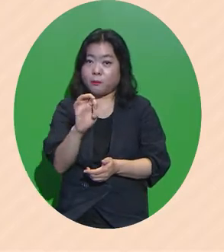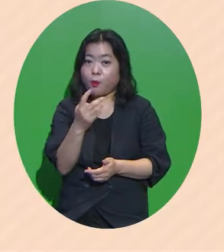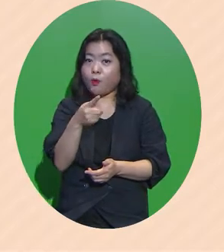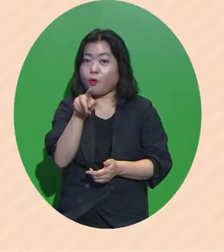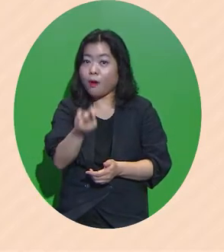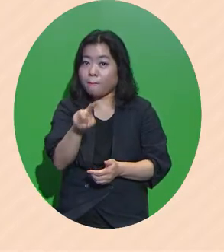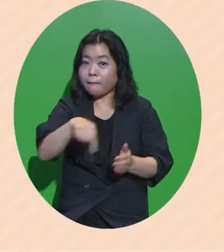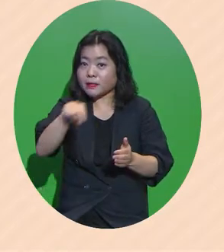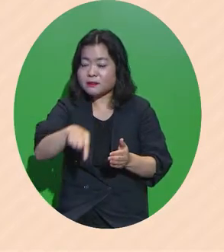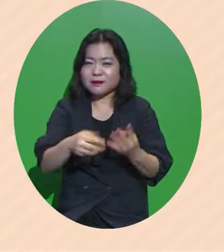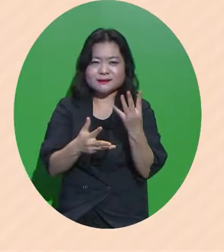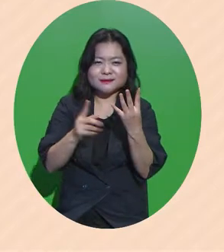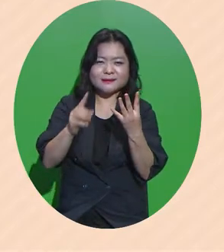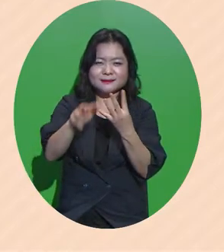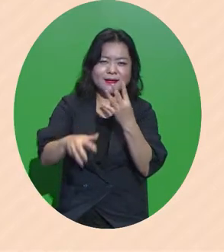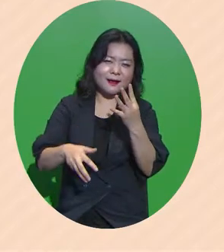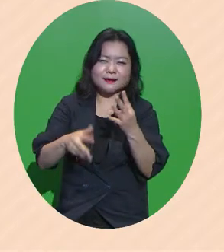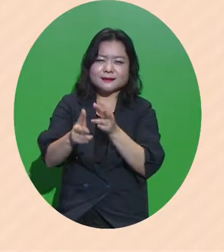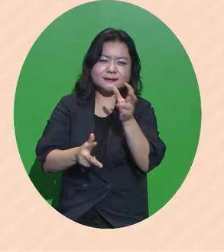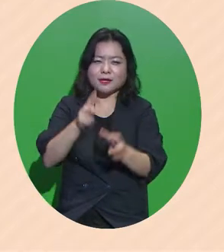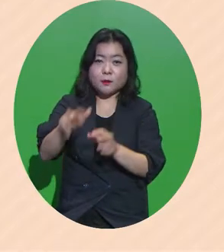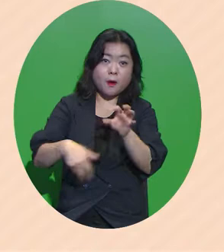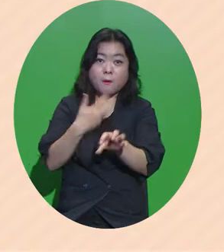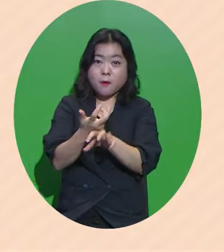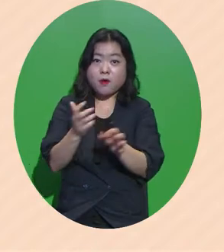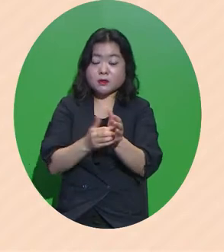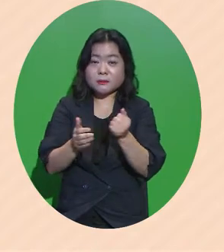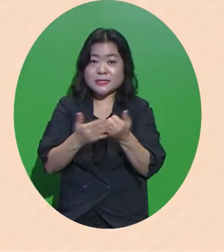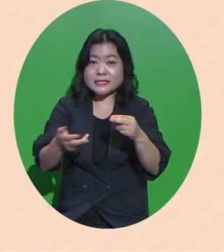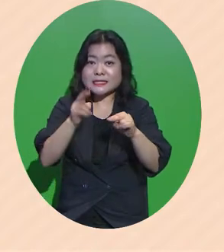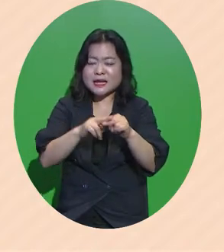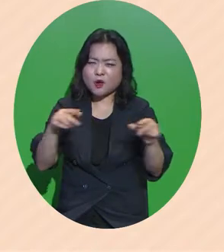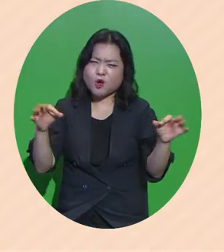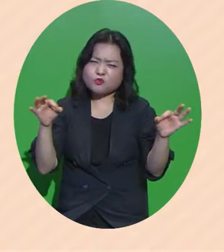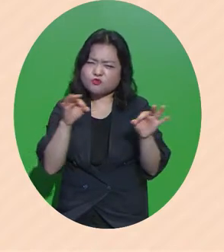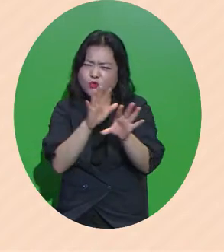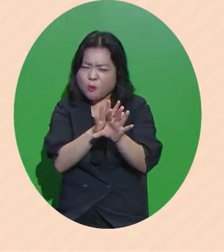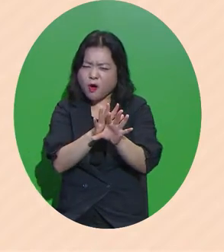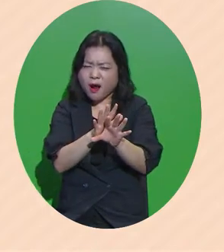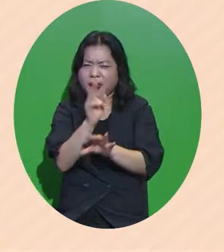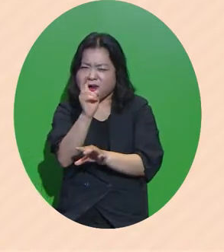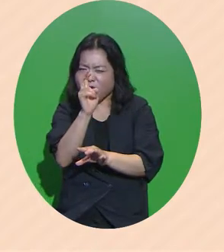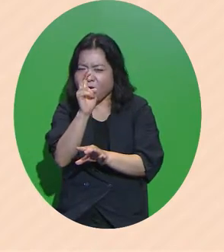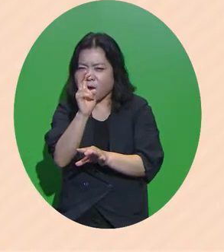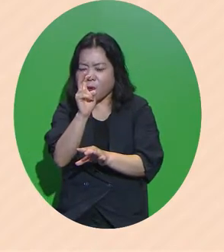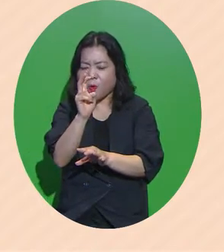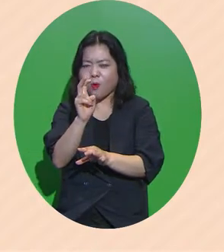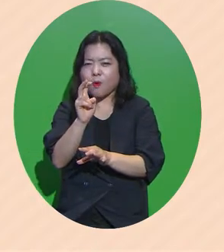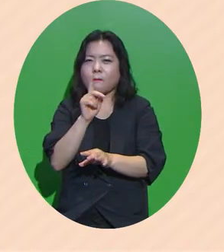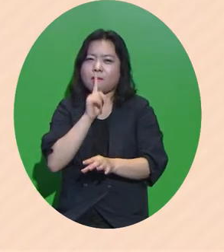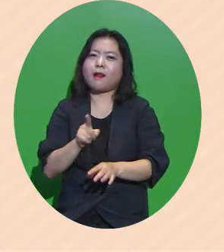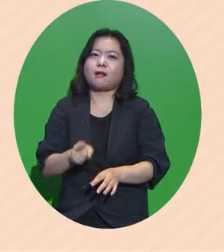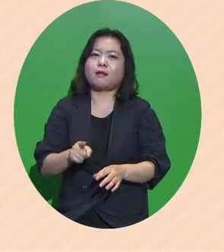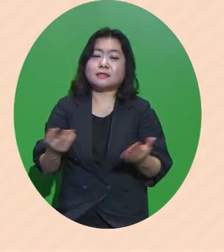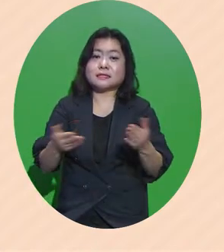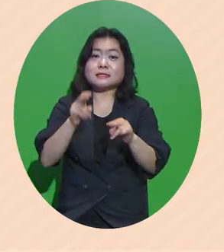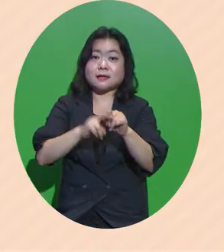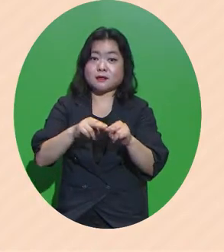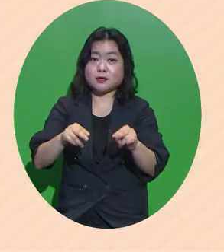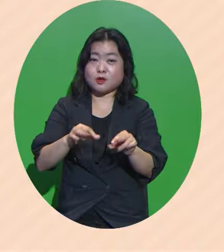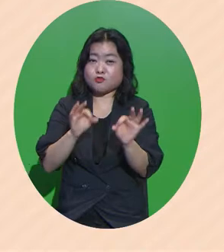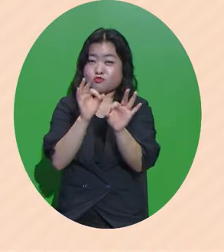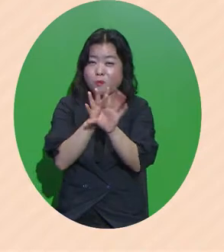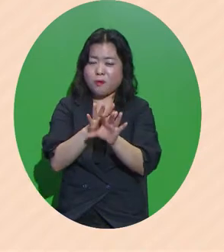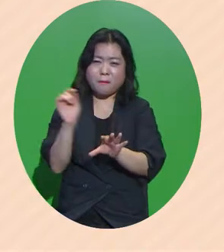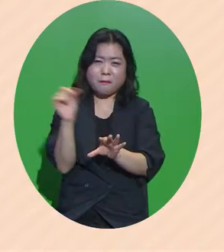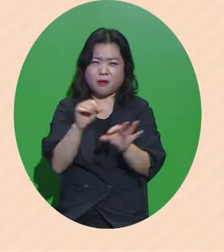4차 산업혁명으로 인해서 일자리가 소멸한다고 전망하였습니다 일자리 소멸은 급속하게